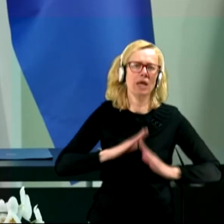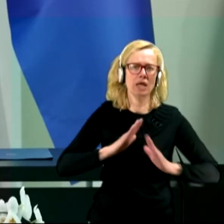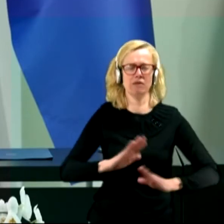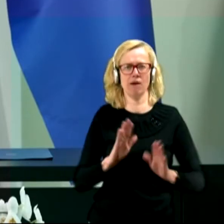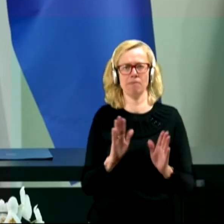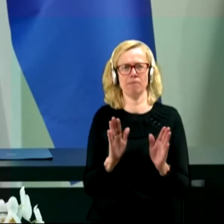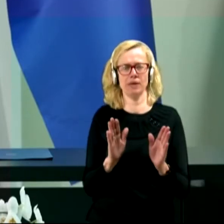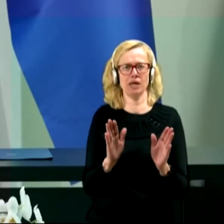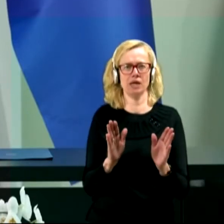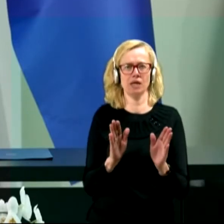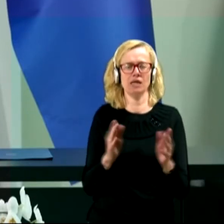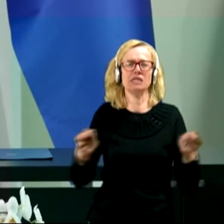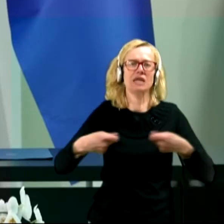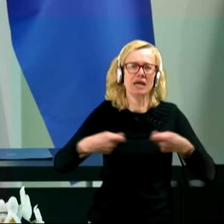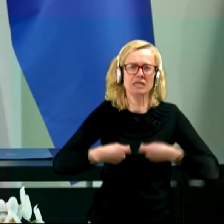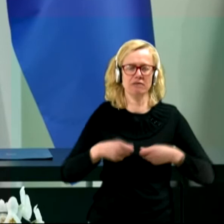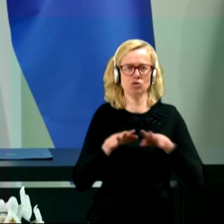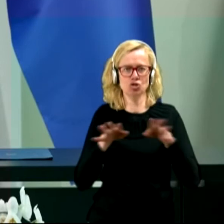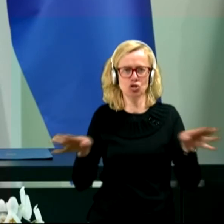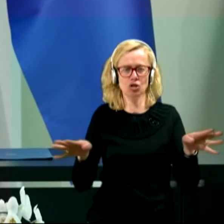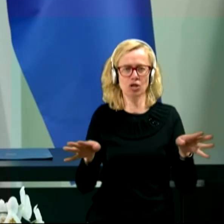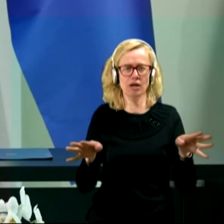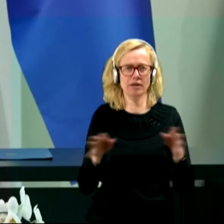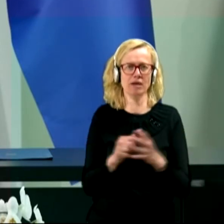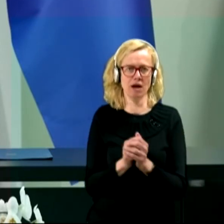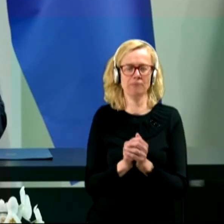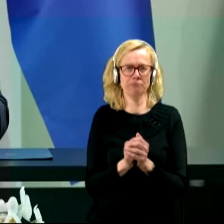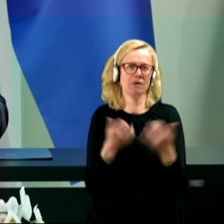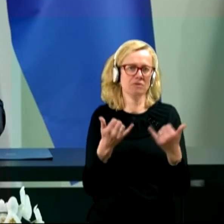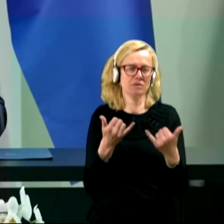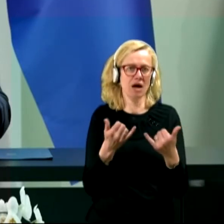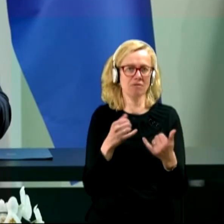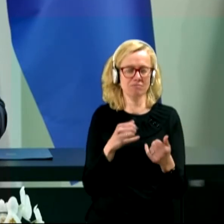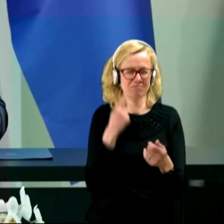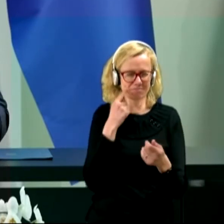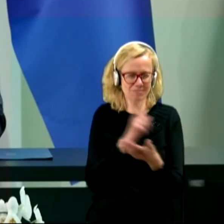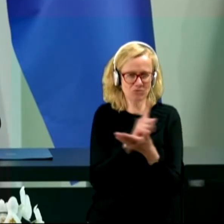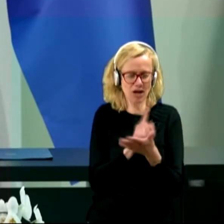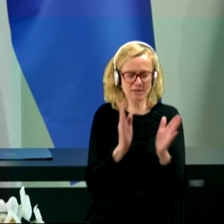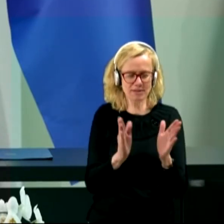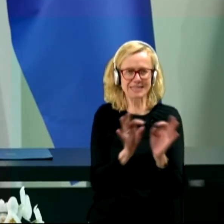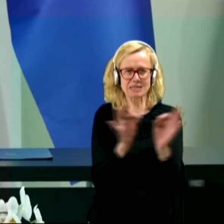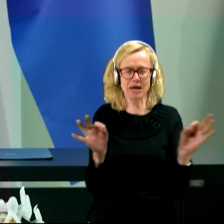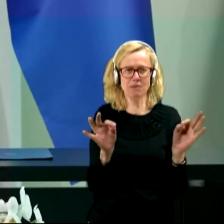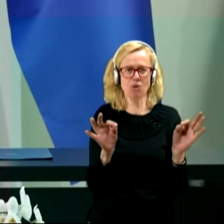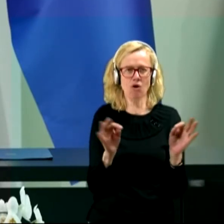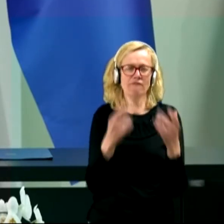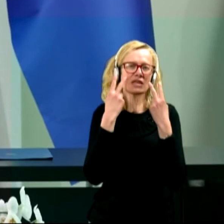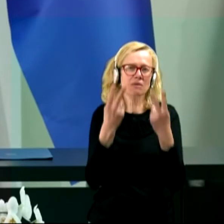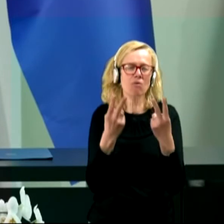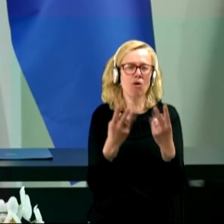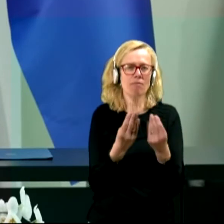z jezitvijo širjenja in z ostalimi temami. In zdaj, kot te čase zmerimo, vidimo, da je mrsikaj,